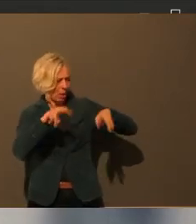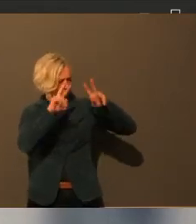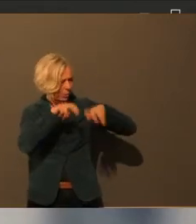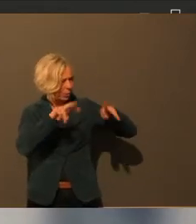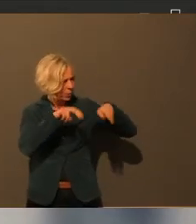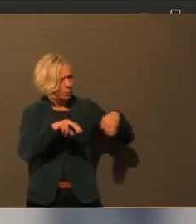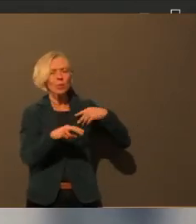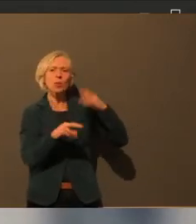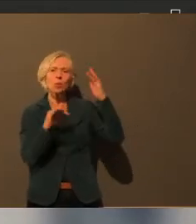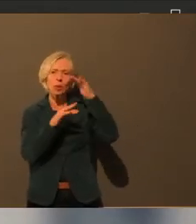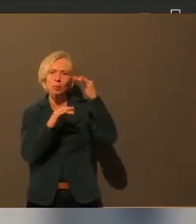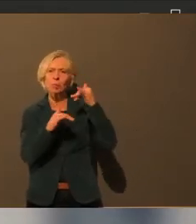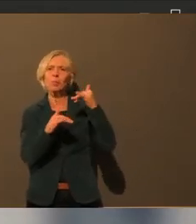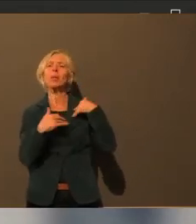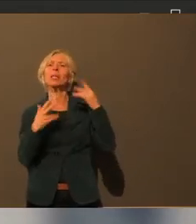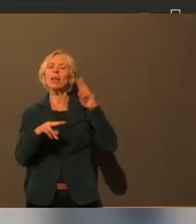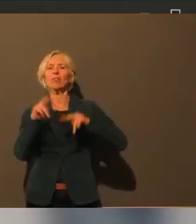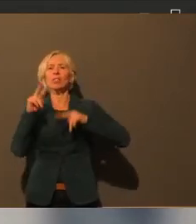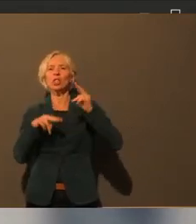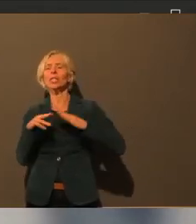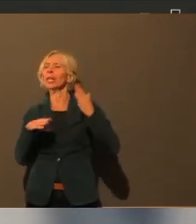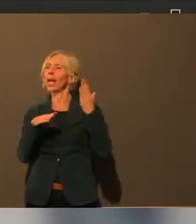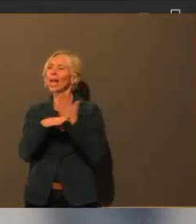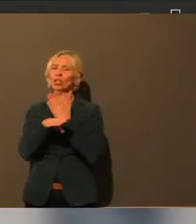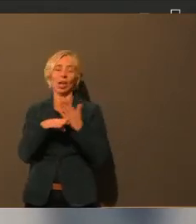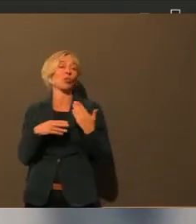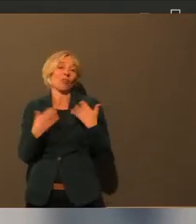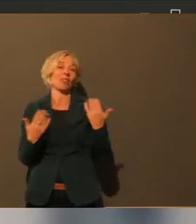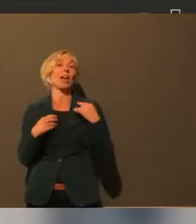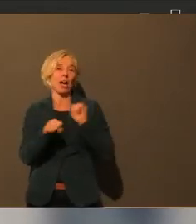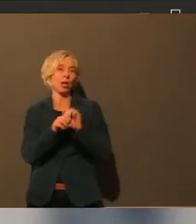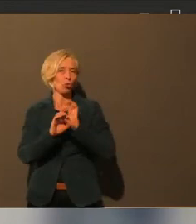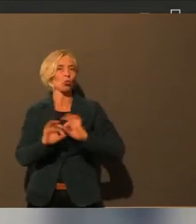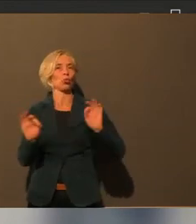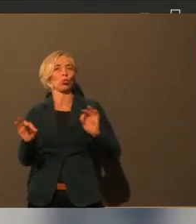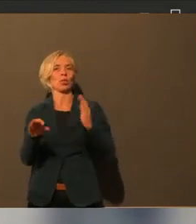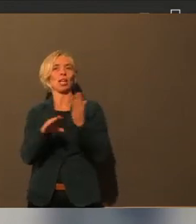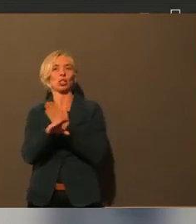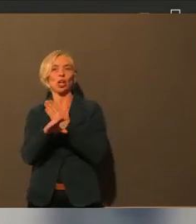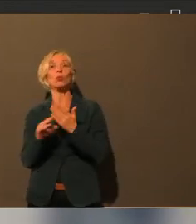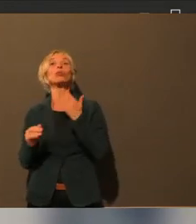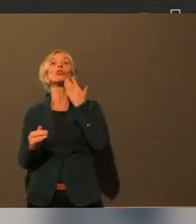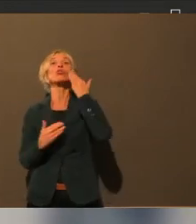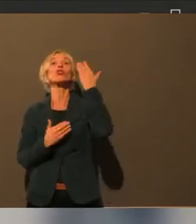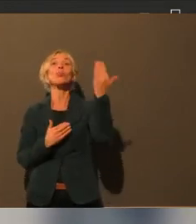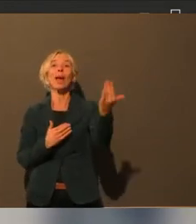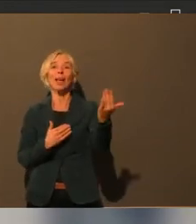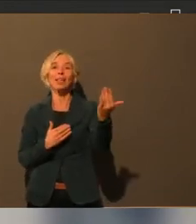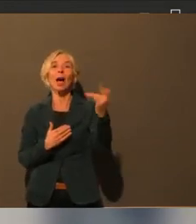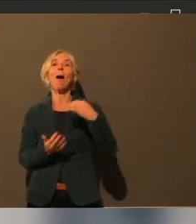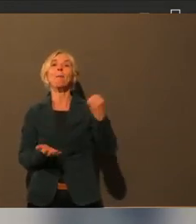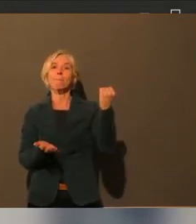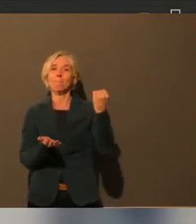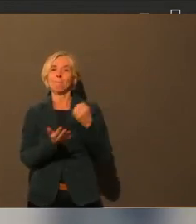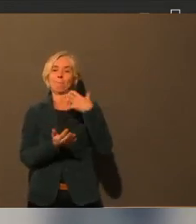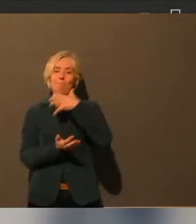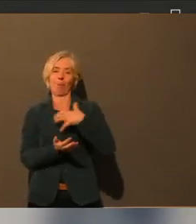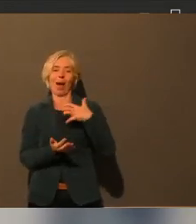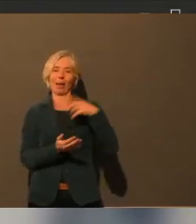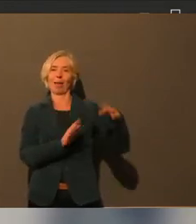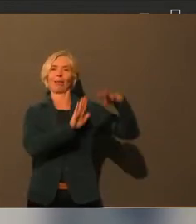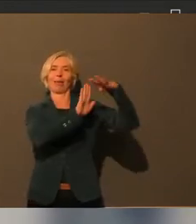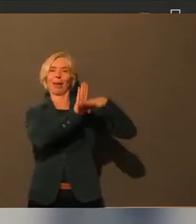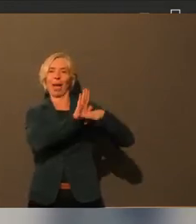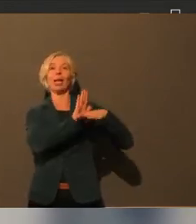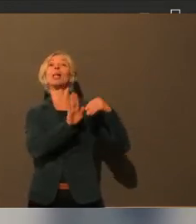zu treffen. Und dann kamen irgendwann die bayerischen Regelungen, die anders waren. Und da haben uns einfach auch den Staatlichen Schulamt und die Ministerialbeauftragten auch